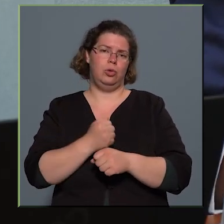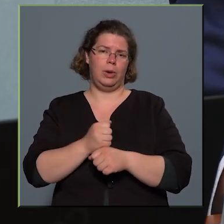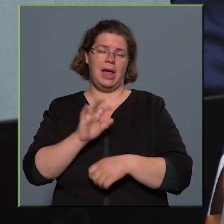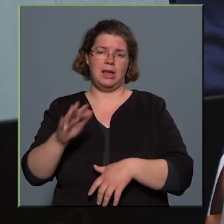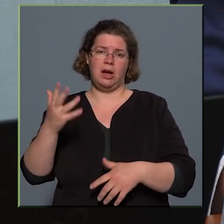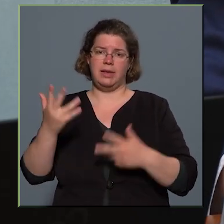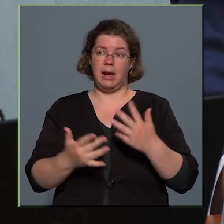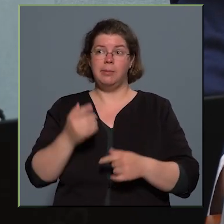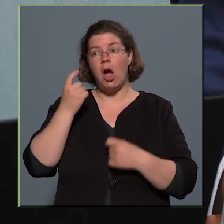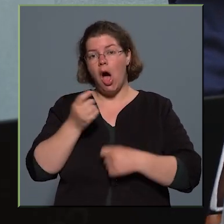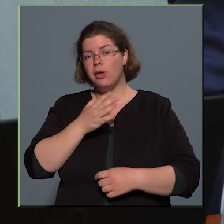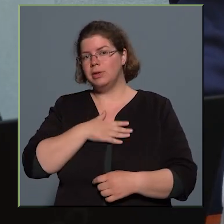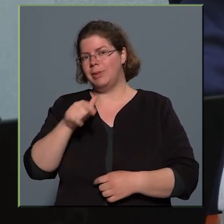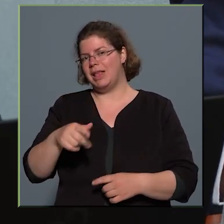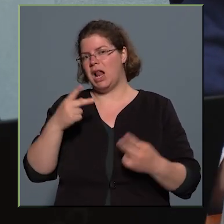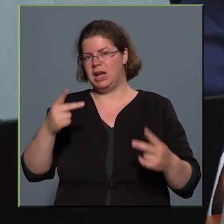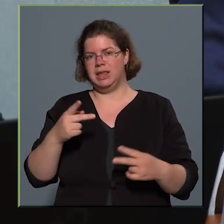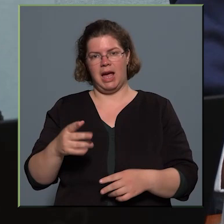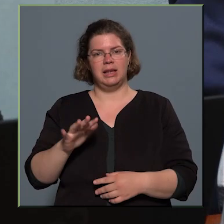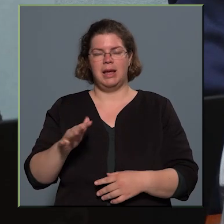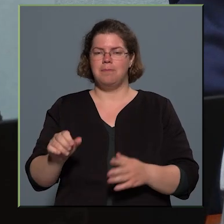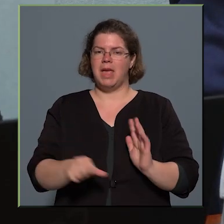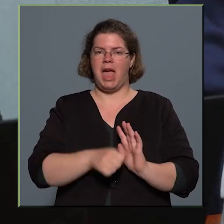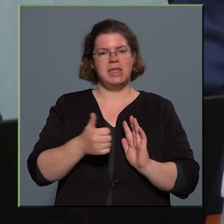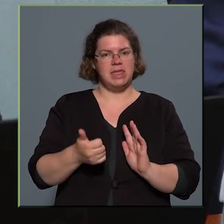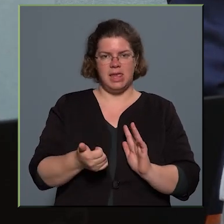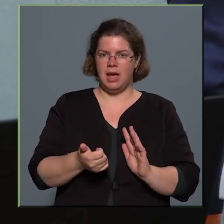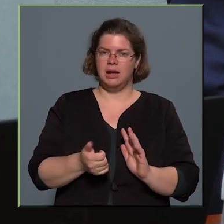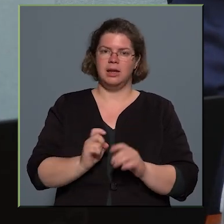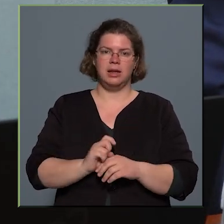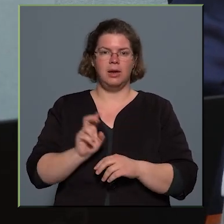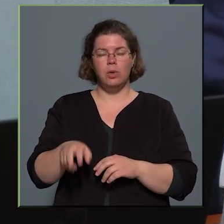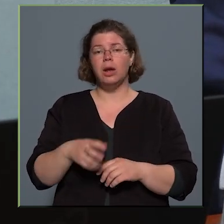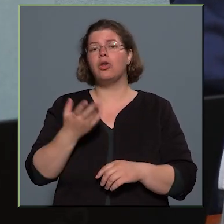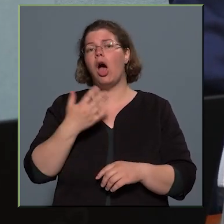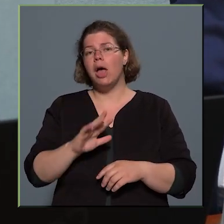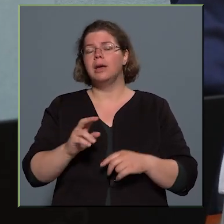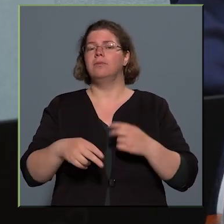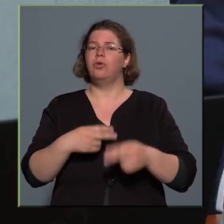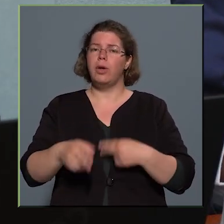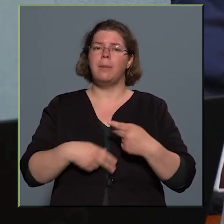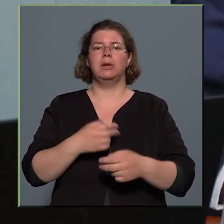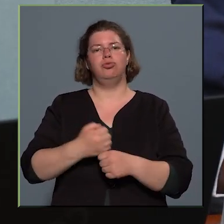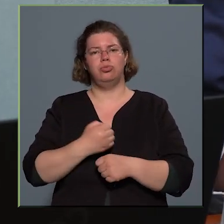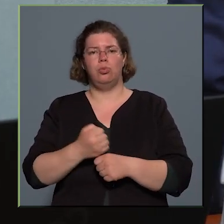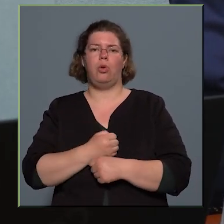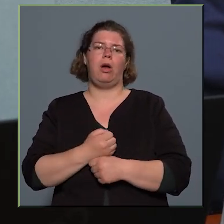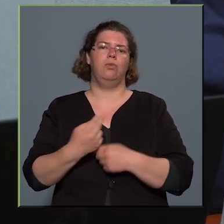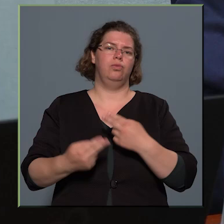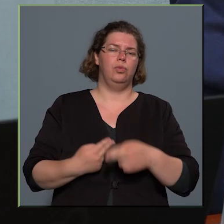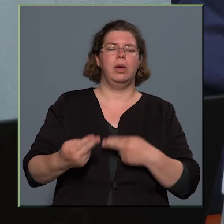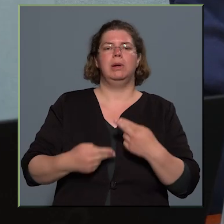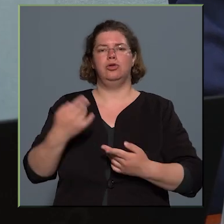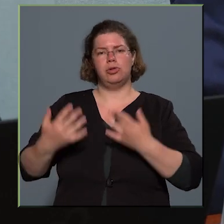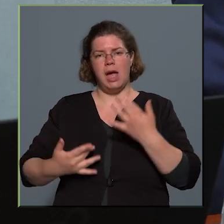és ebben azt gondolom, hogy ez a lényeg, hogy nem egy egyszeri kiugrás, hanem egy folyamatos munka, egy folyamatos